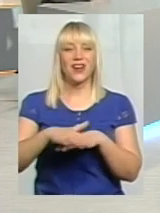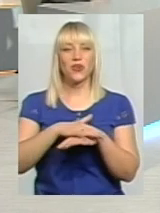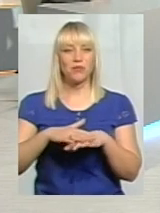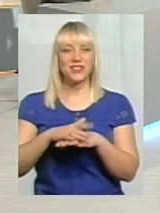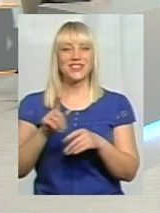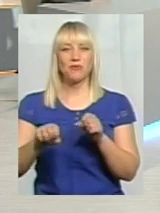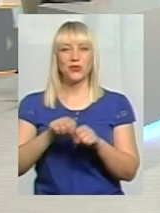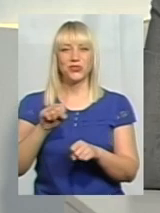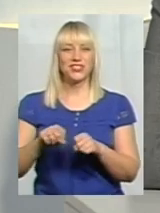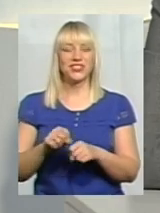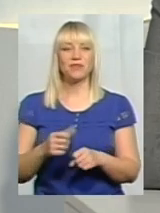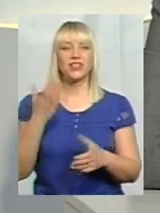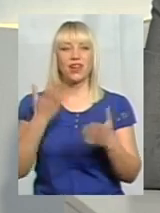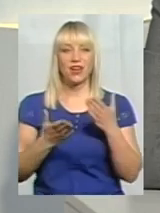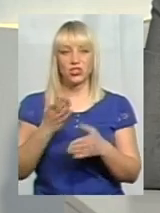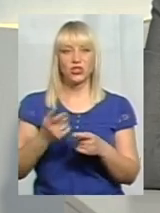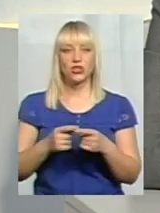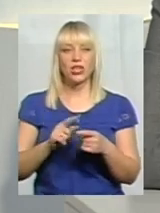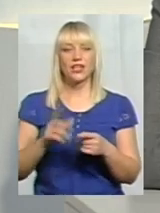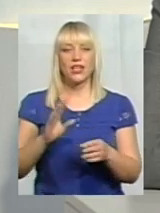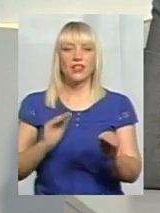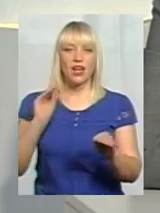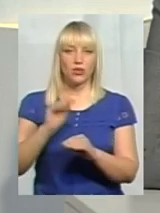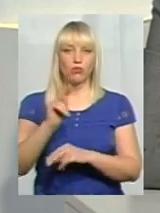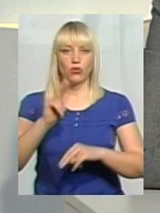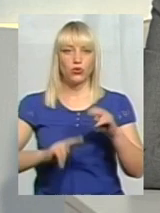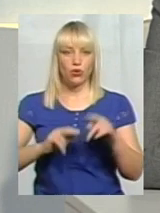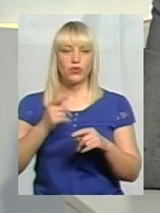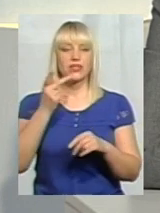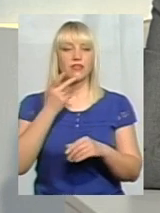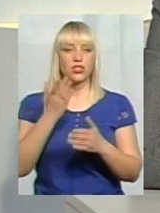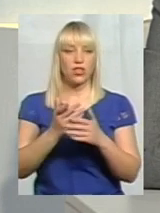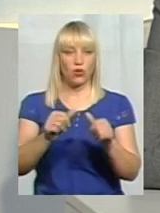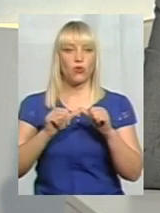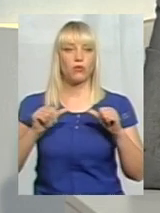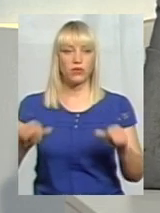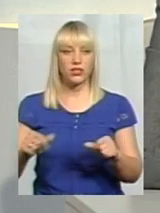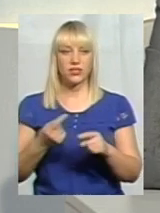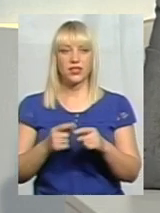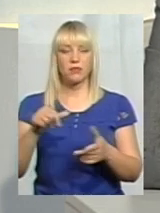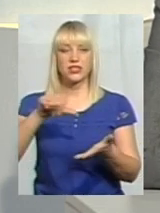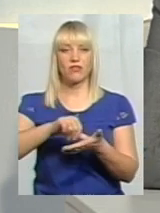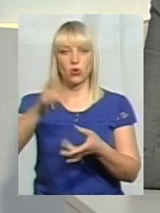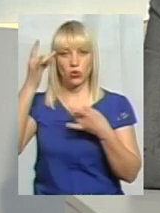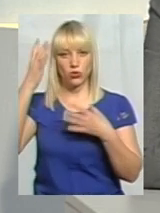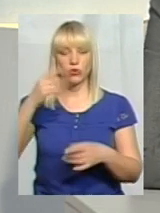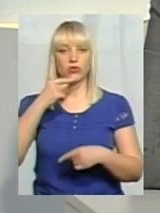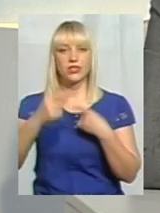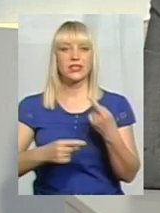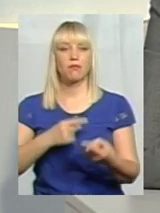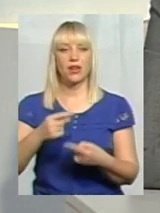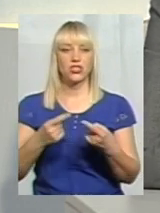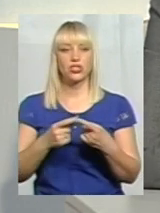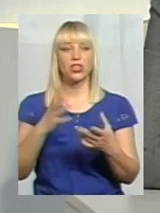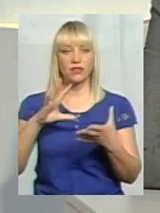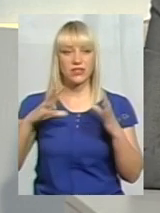порушеннями? Якщо де надбудова, це зразу ж виходить комісія, представники відділу охорони культурної спадщини, якщо на територію міста,